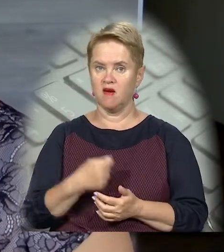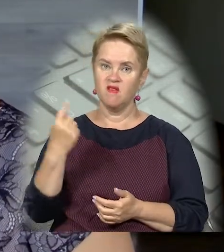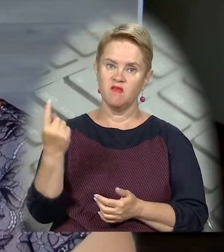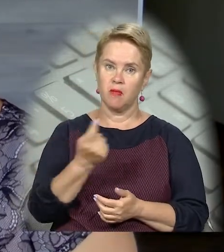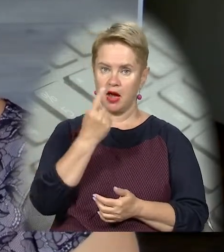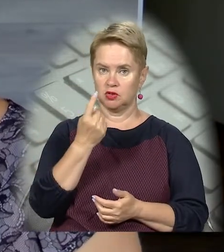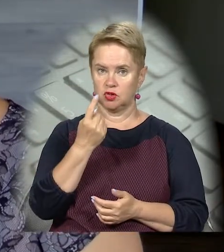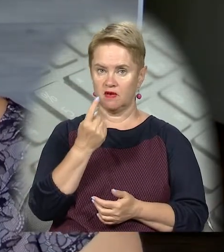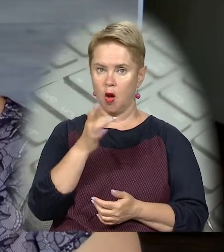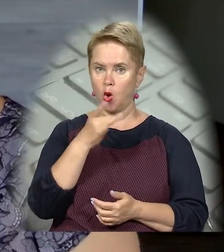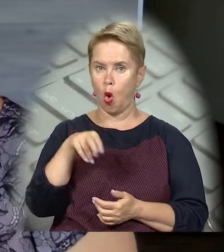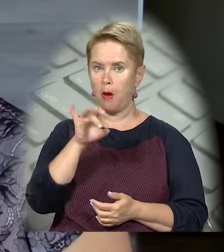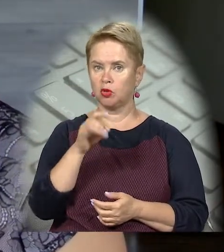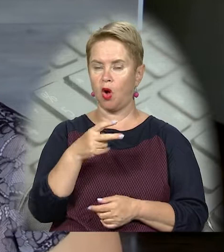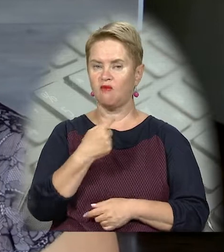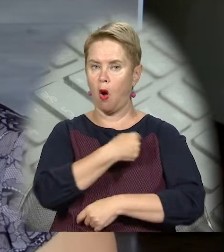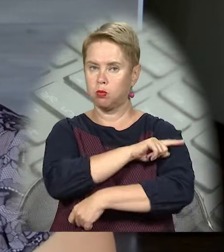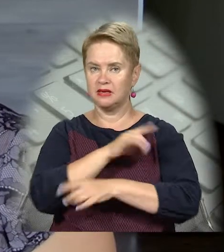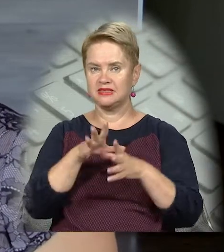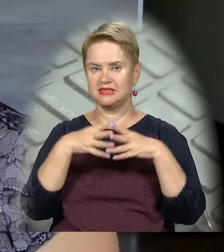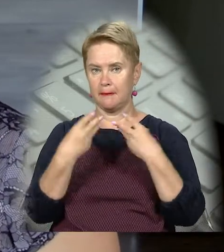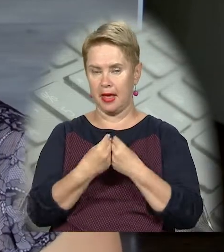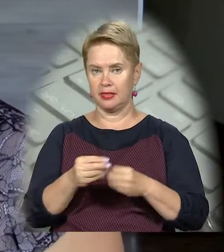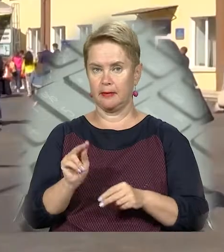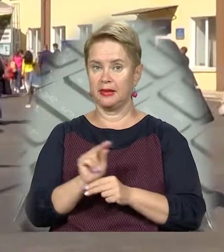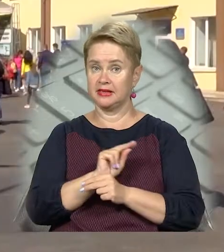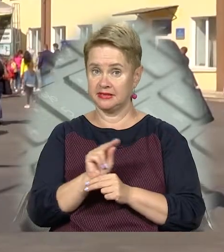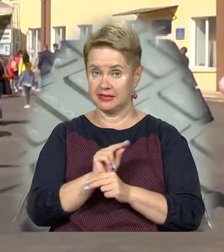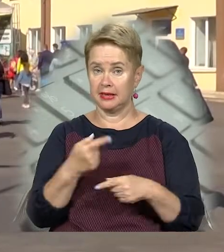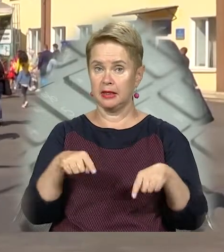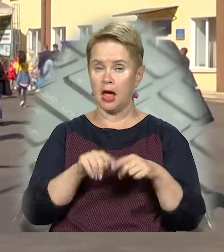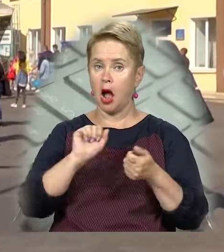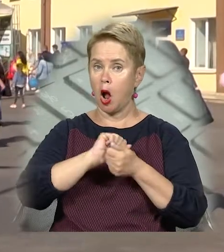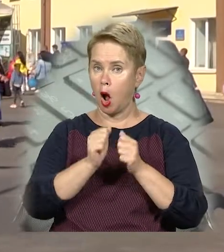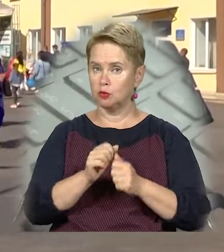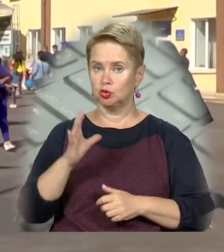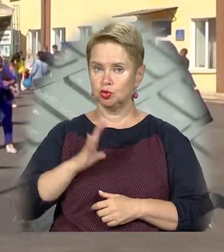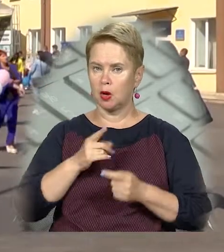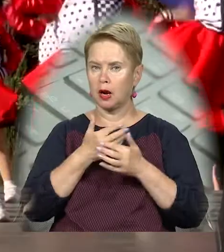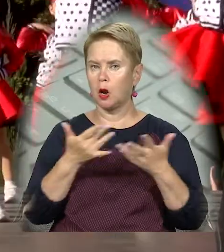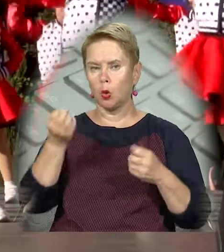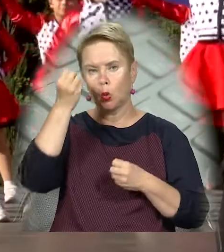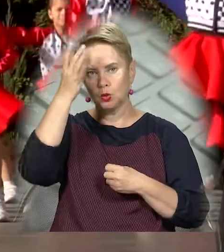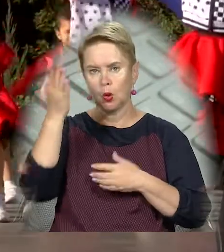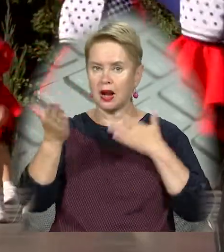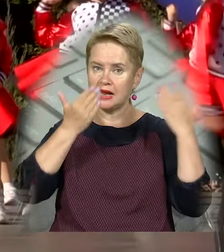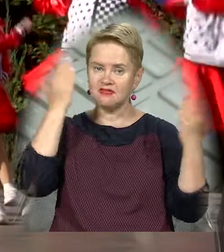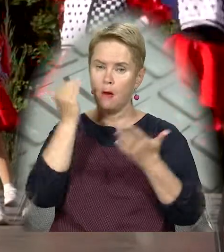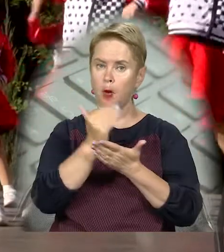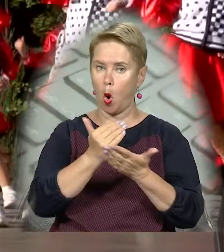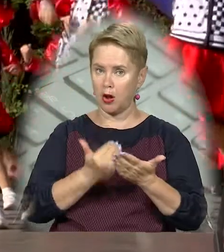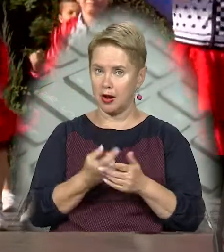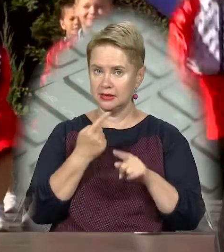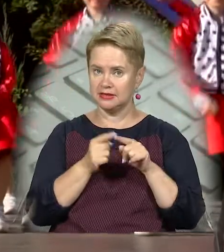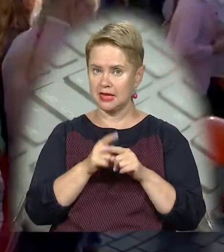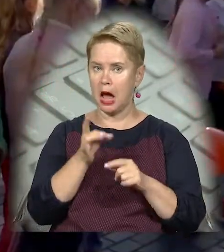вперше в Романково амбулаторії сімейної медицини. Також на Кам'янчан чекає безліч культурних та розважальних програм.